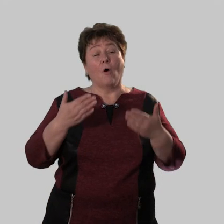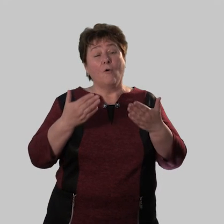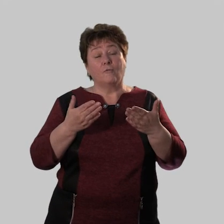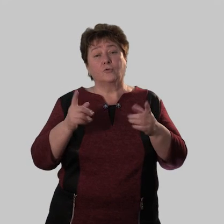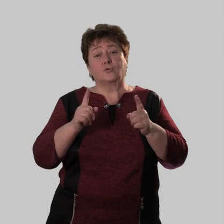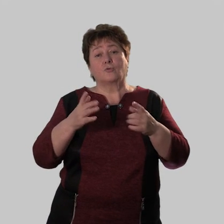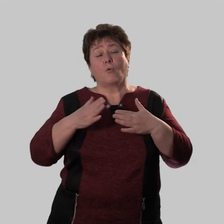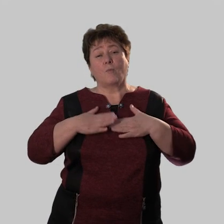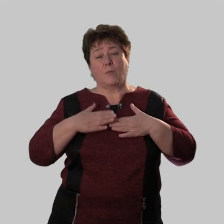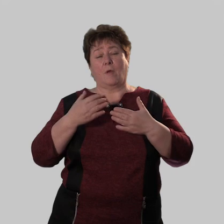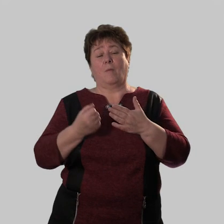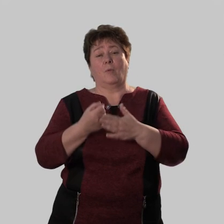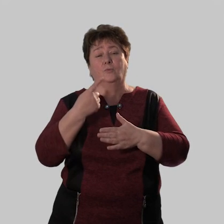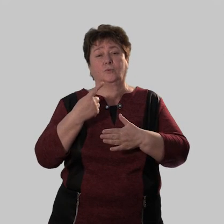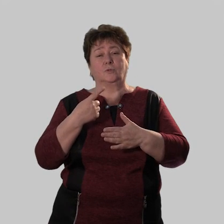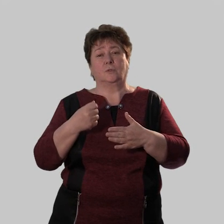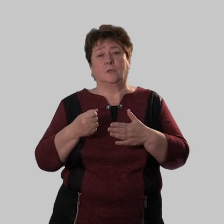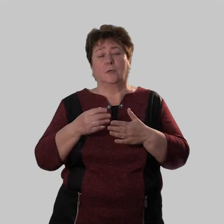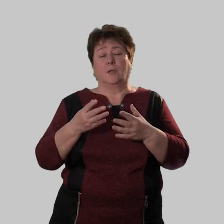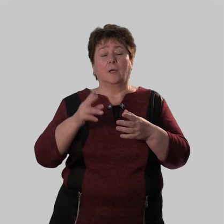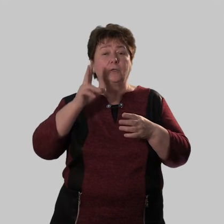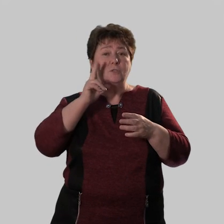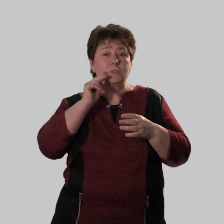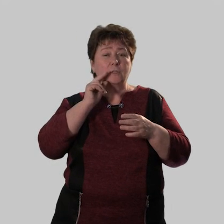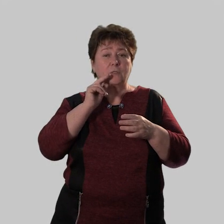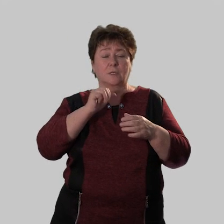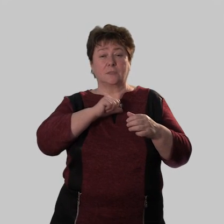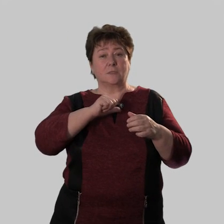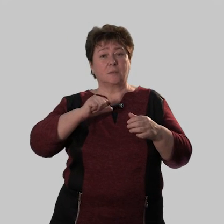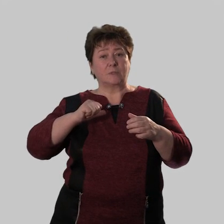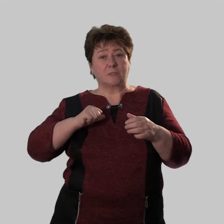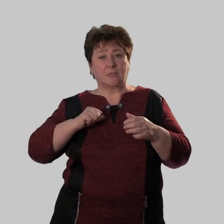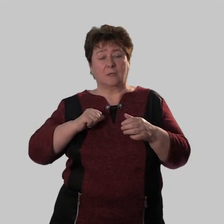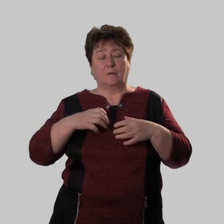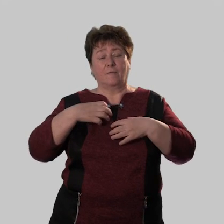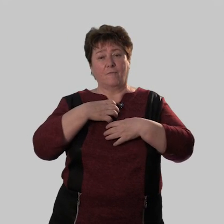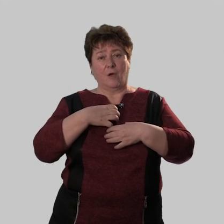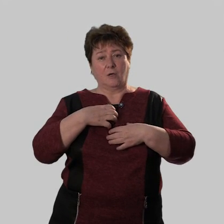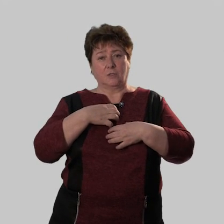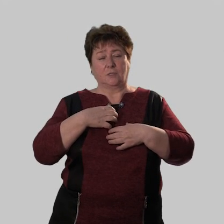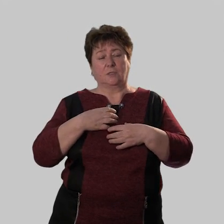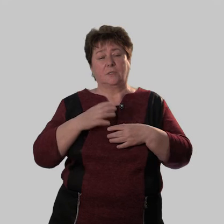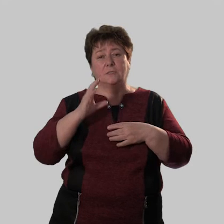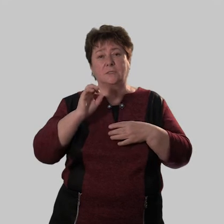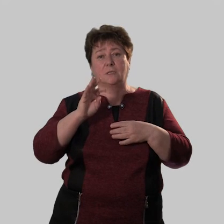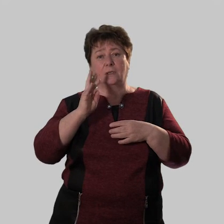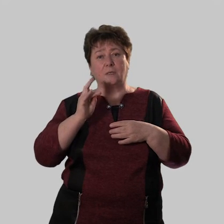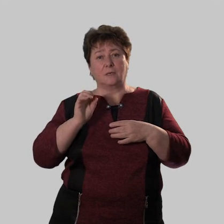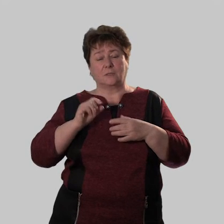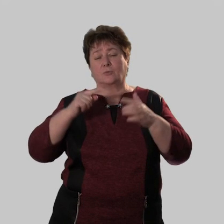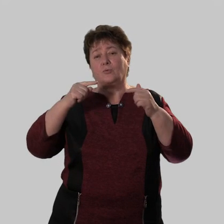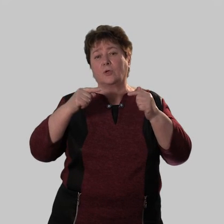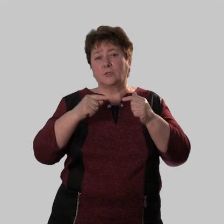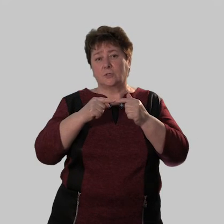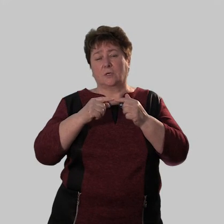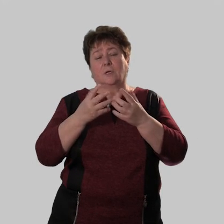Вот что у меня получилось. Числительное, самостоятельное, важное. Склоняется,